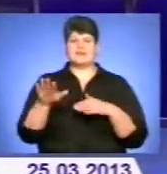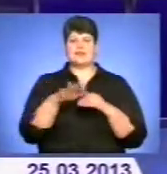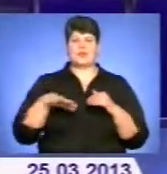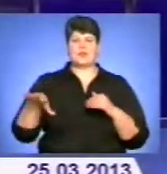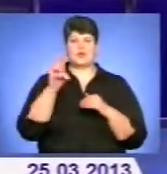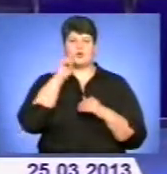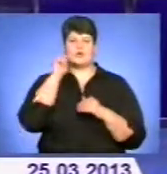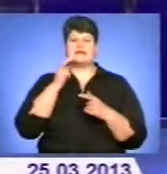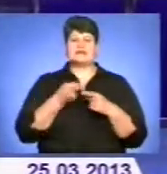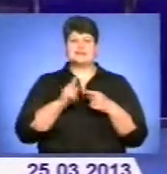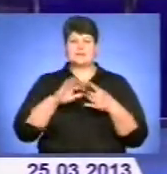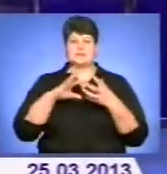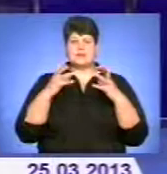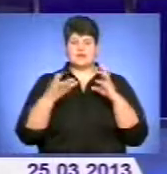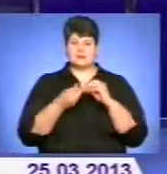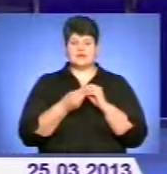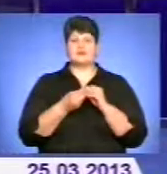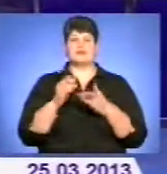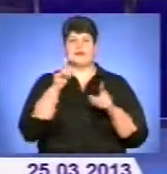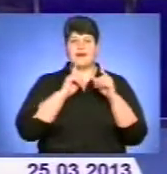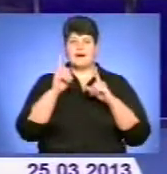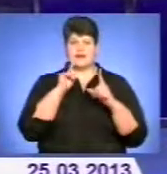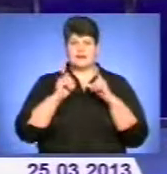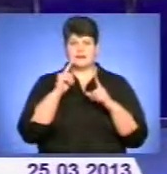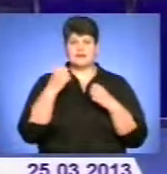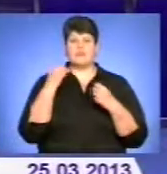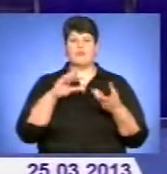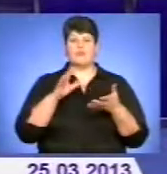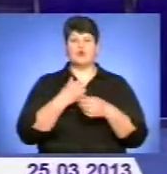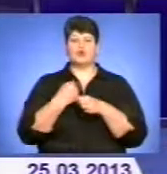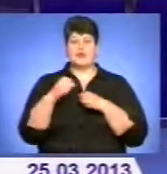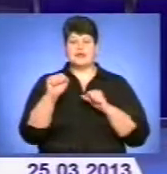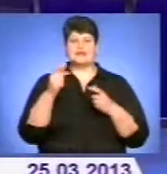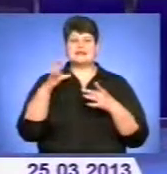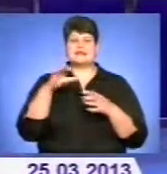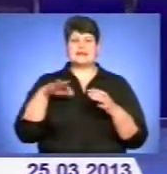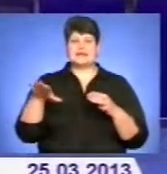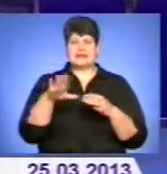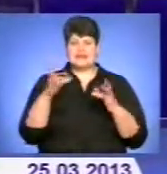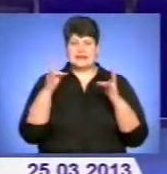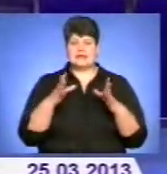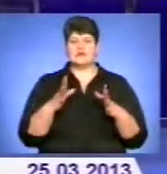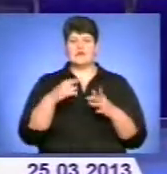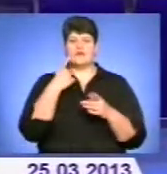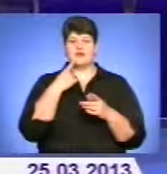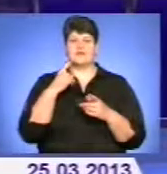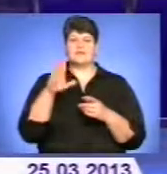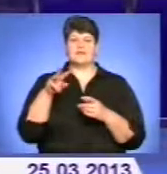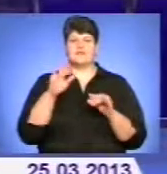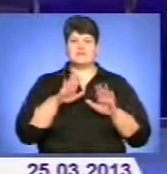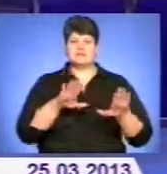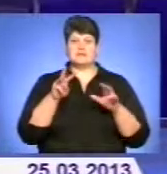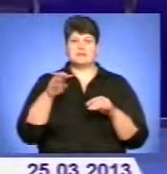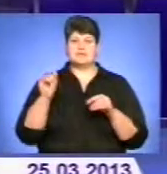підсумками наради з питань подолання наслідків стихії, заявив віце-прем'єр-міністр України Олександр Вілкул. За інформацією